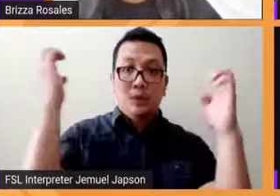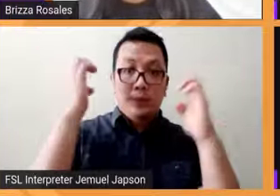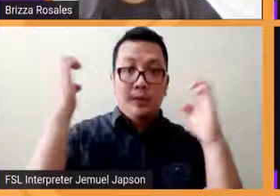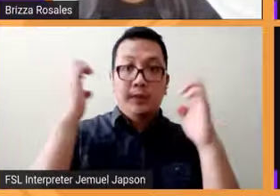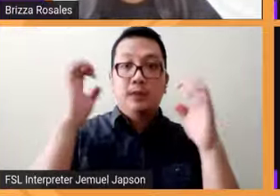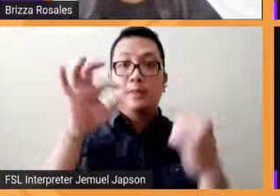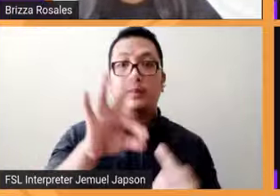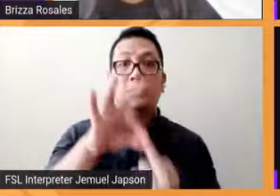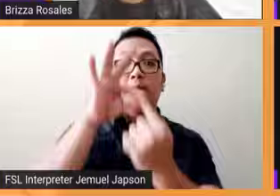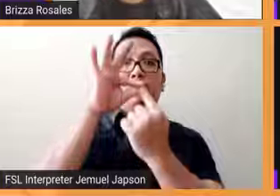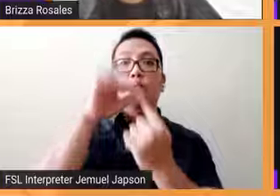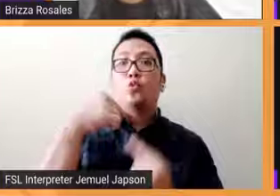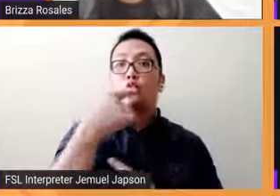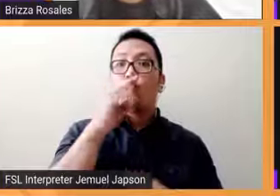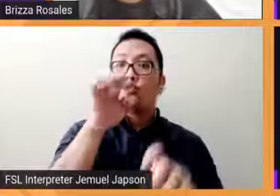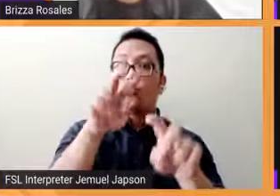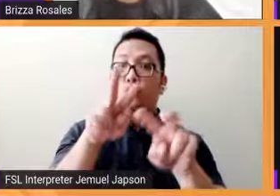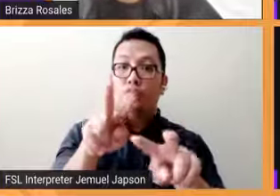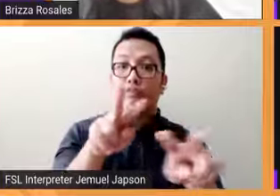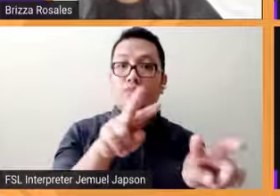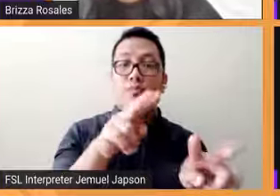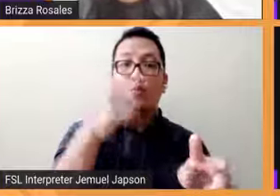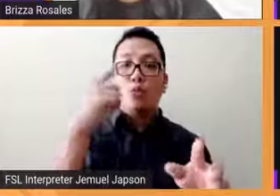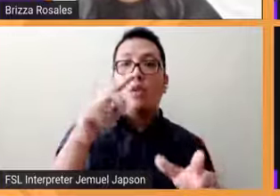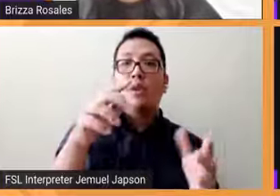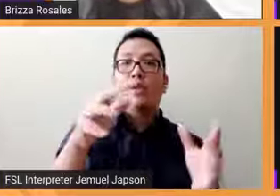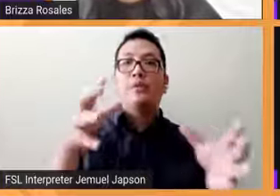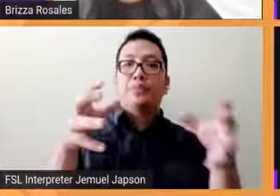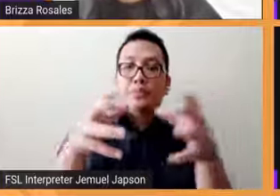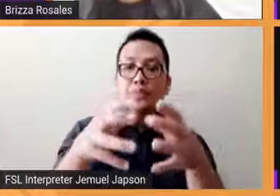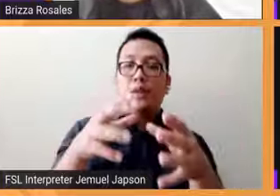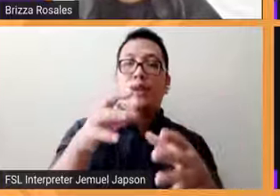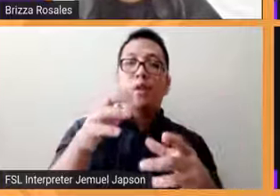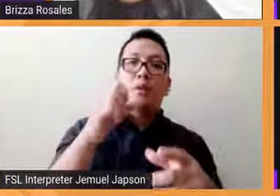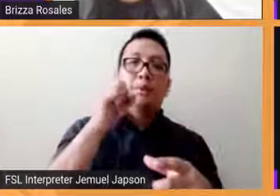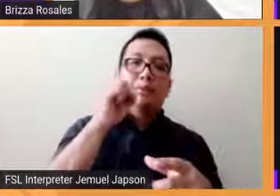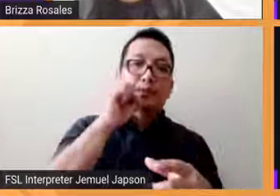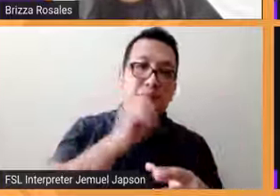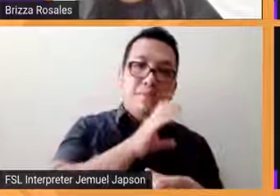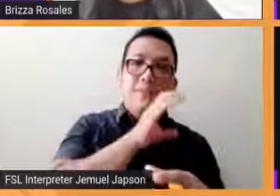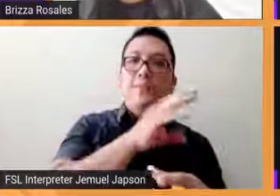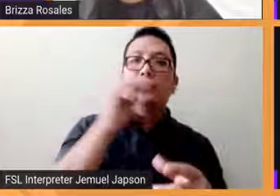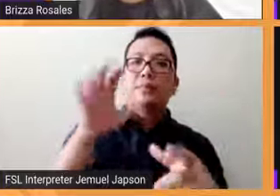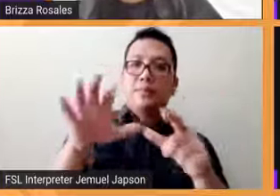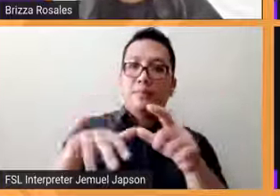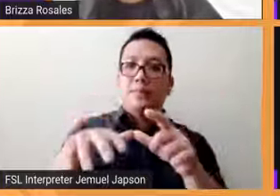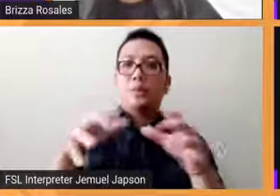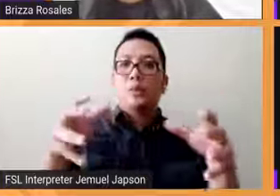sa magmonitor ng vulnerable sectors voting kasi po ina expect din sa perspective ng